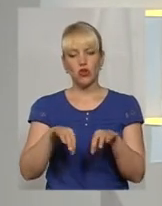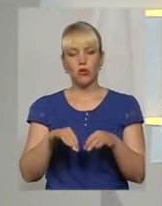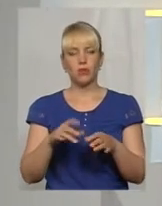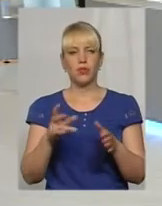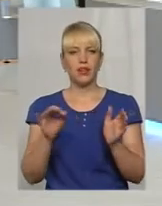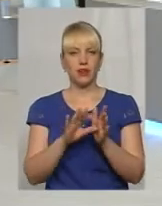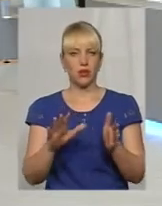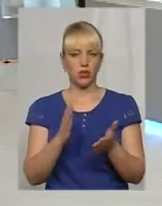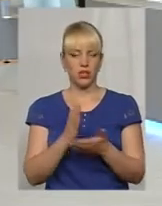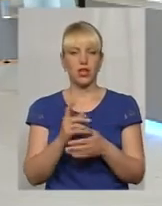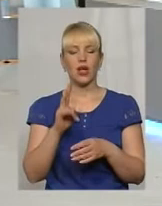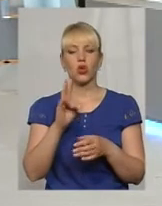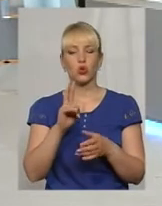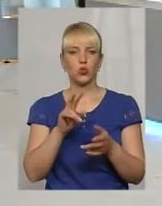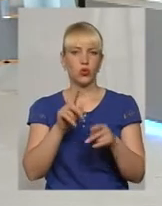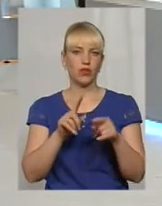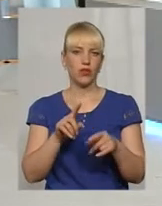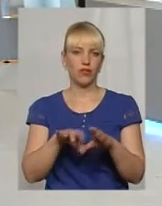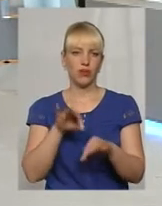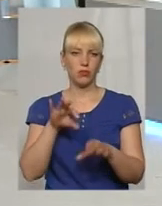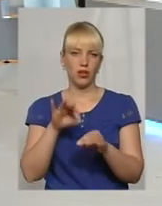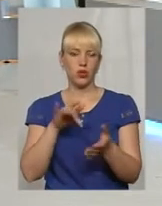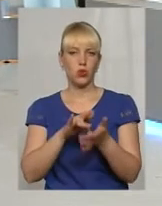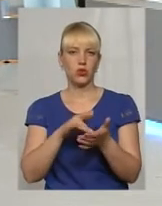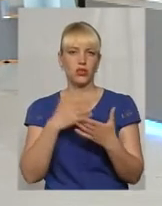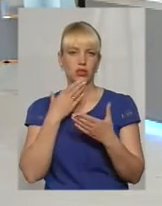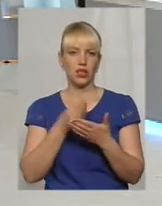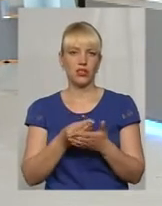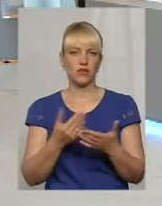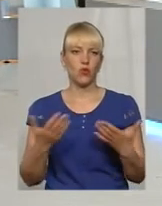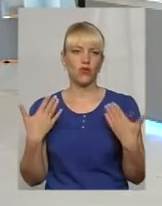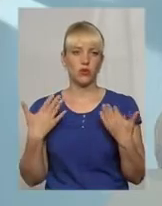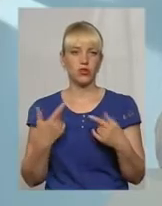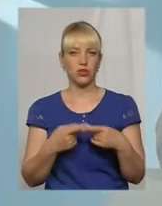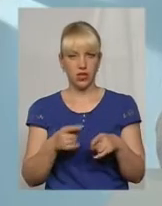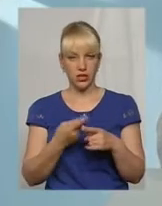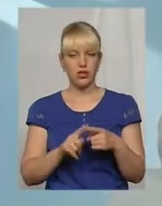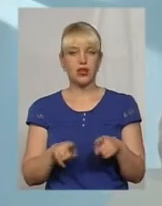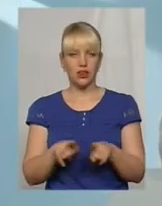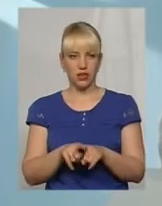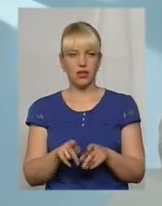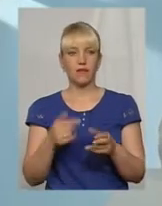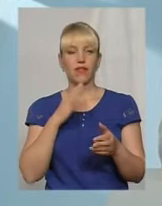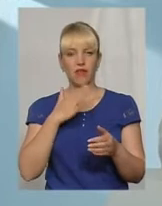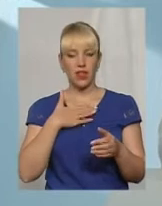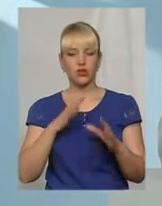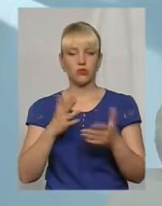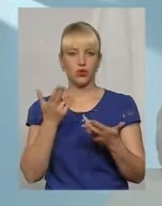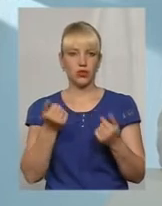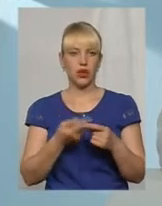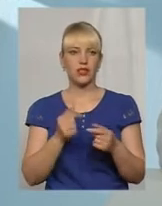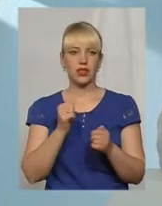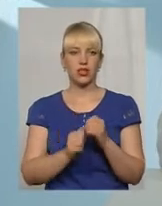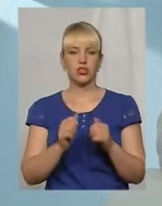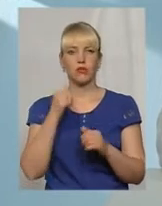вибирають все ж таки туристи для свого туристичного відпочинку. Це так? Ну, в нашому випадку, так. Чому? Тому що з кожним роком,